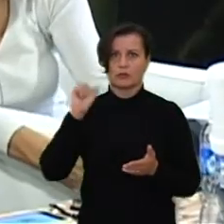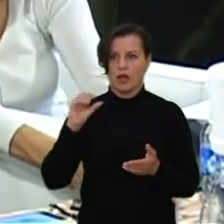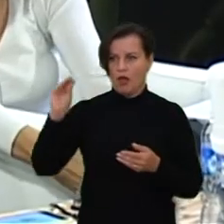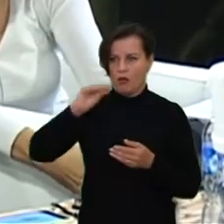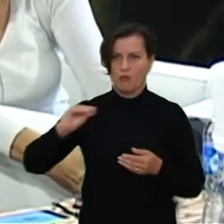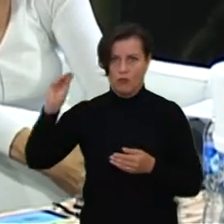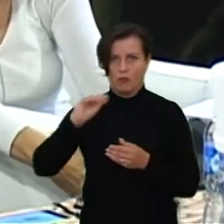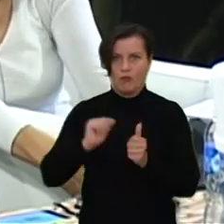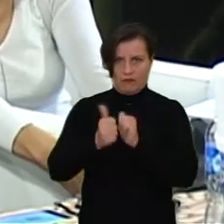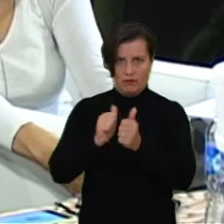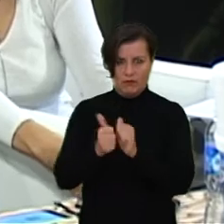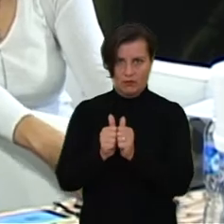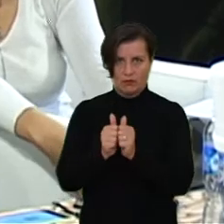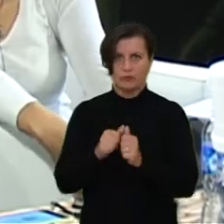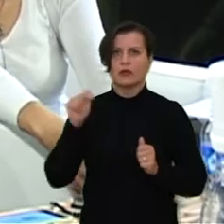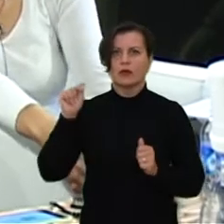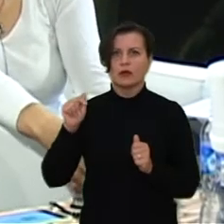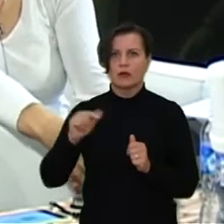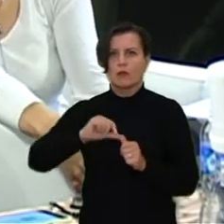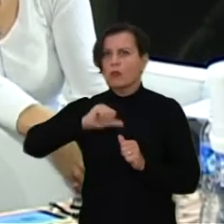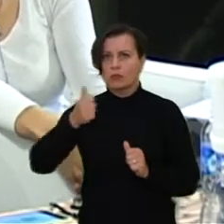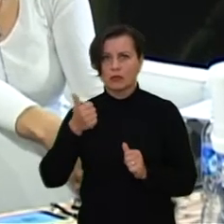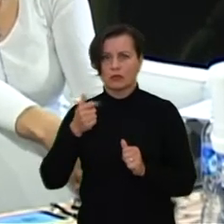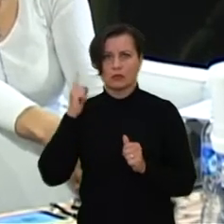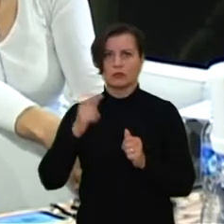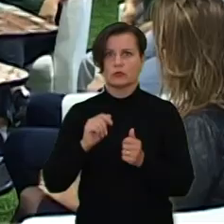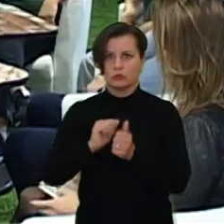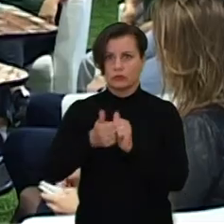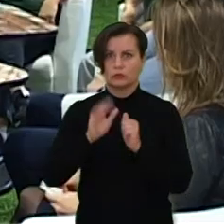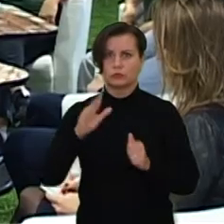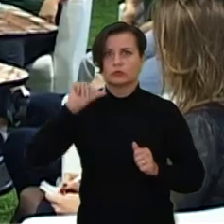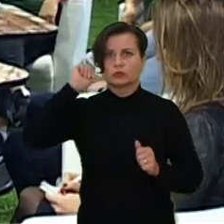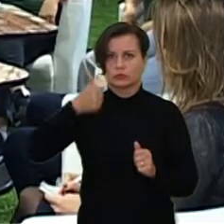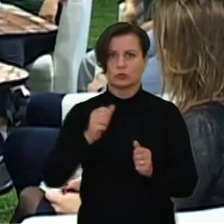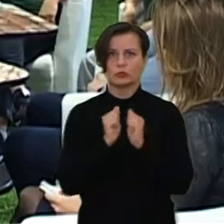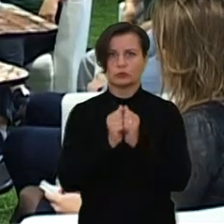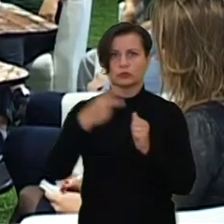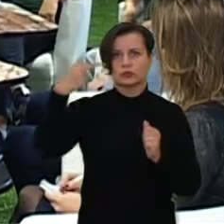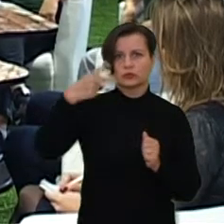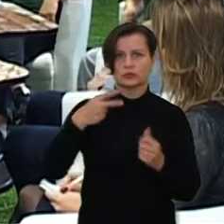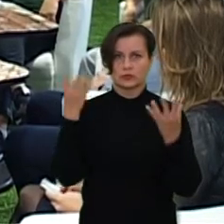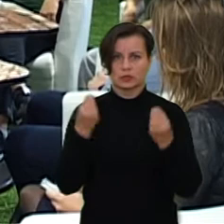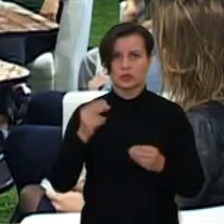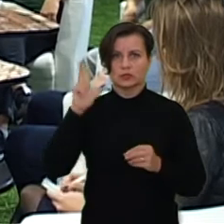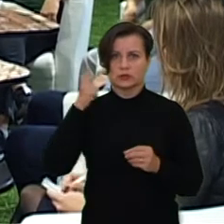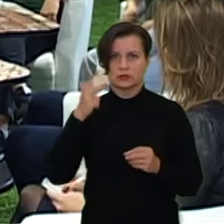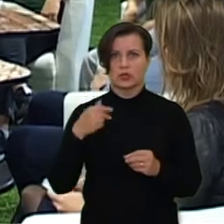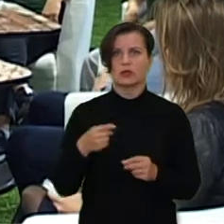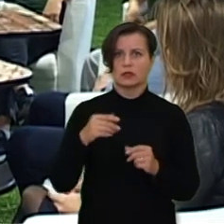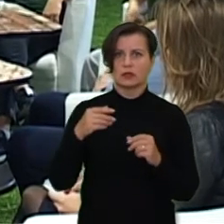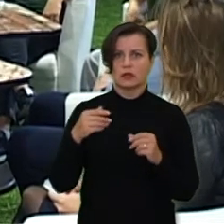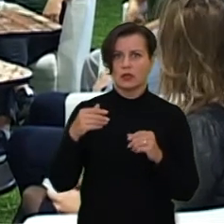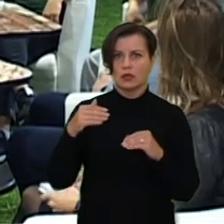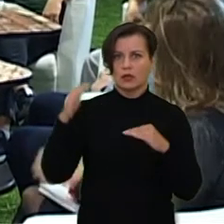krepšinio taurės turnyre, kurio kvalifikacinio etapo pirmosios rungtynės įvyks jau rytoj, rugsėjo 20 dieną, trečiadienį, 20